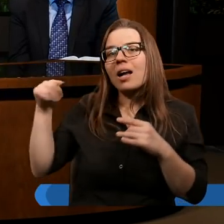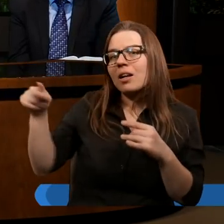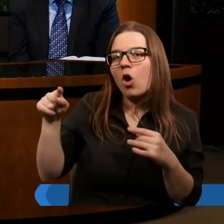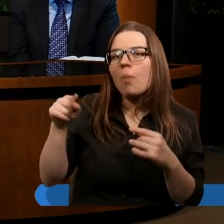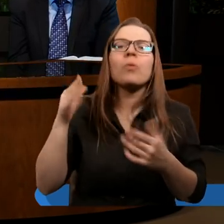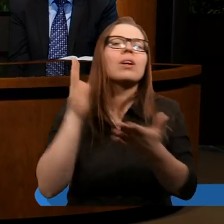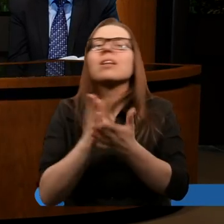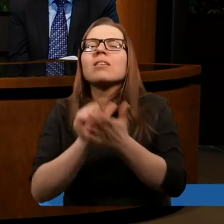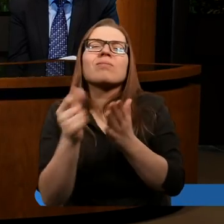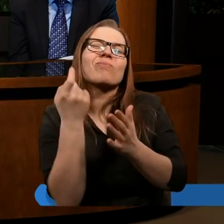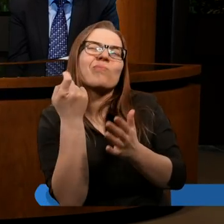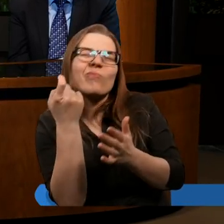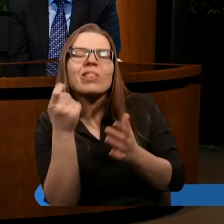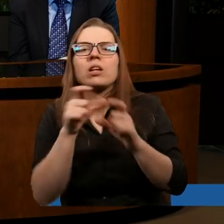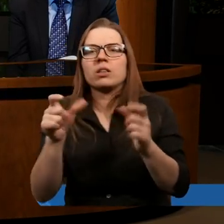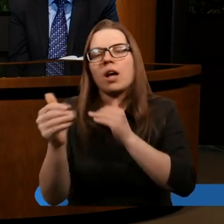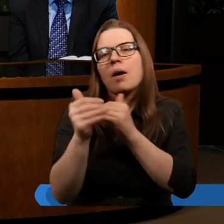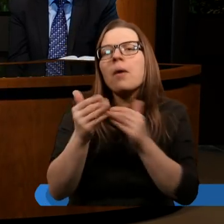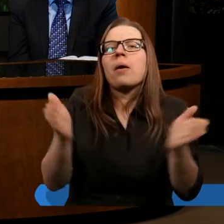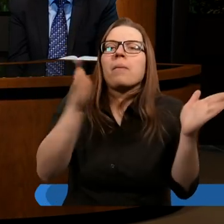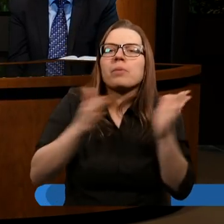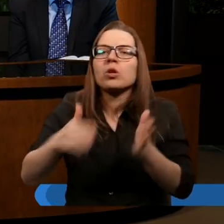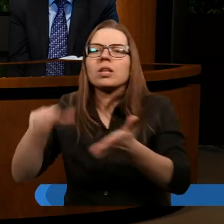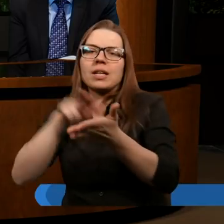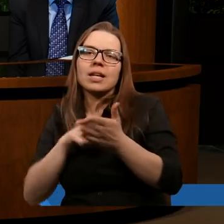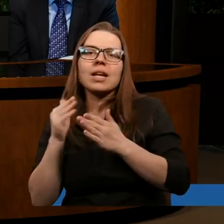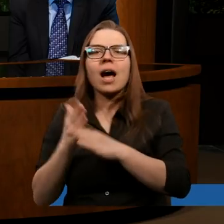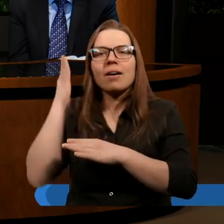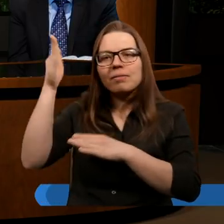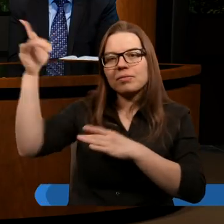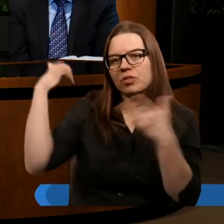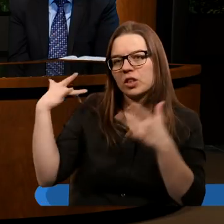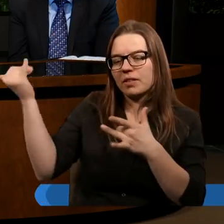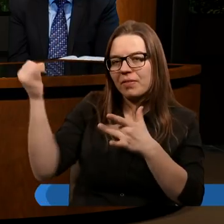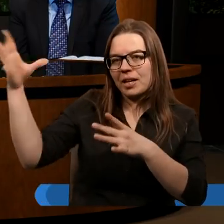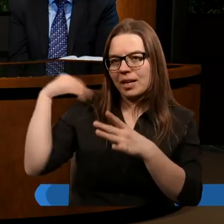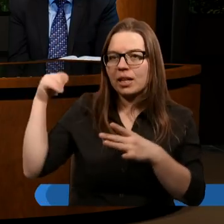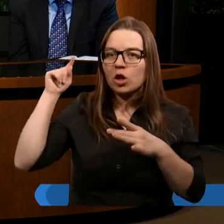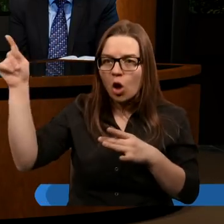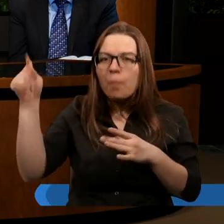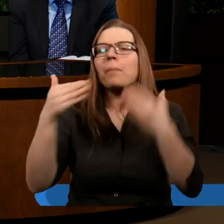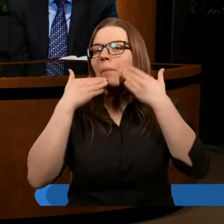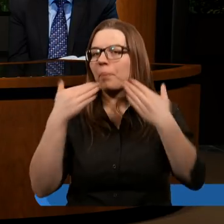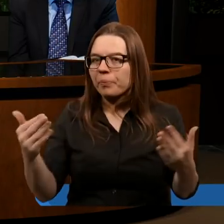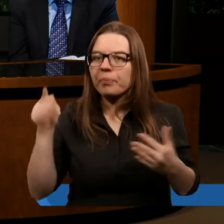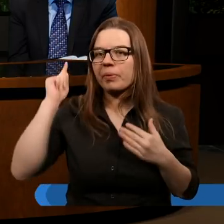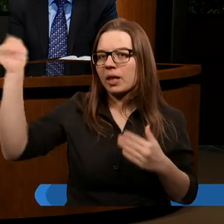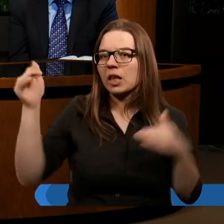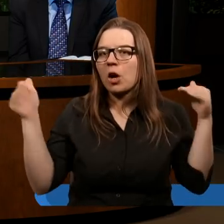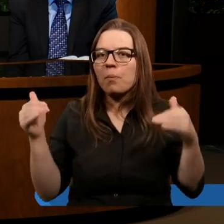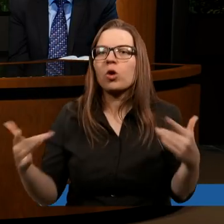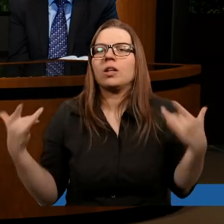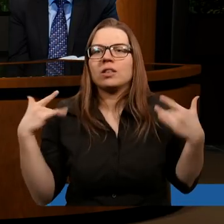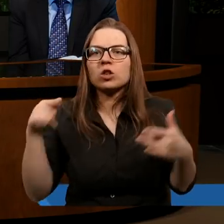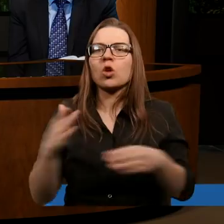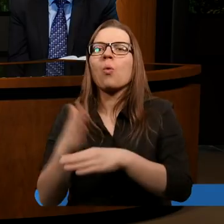jest tylko okresem przejściowym, przygotowującym nas do wieczności. Dziękujemy Tobie za to, że możemy żyć